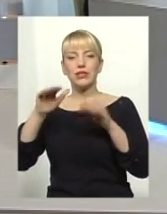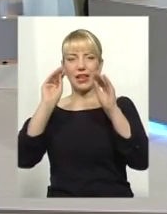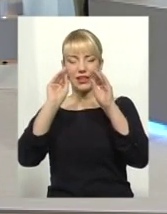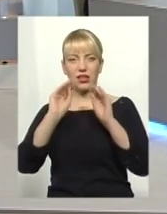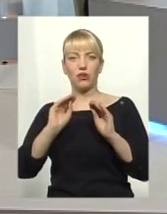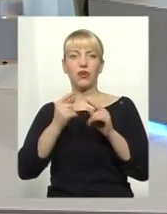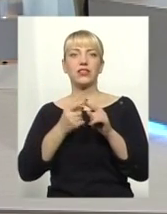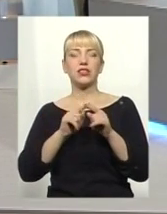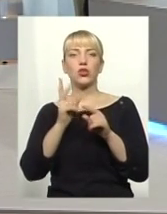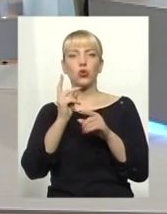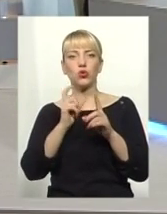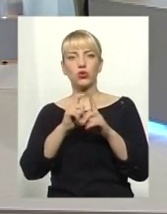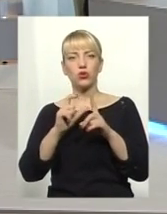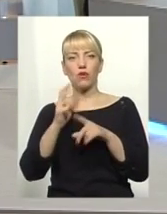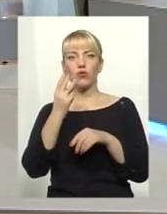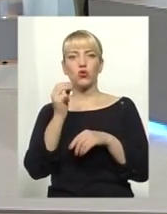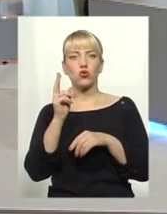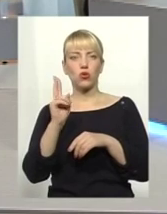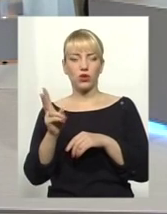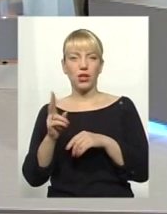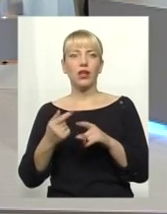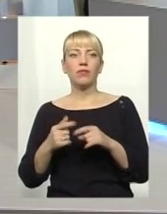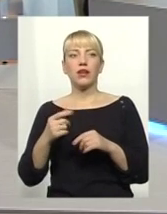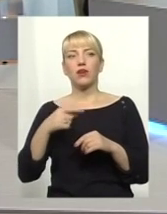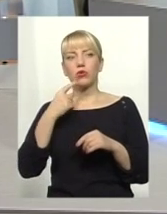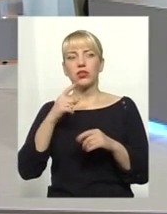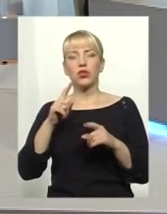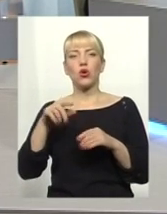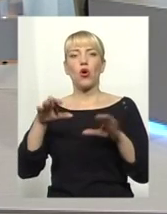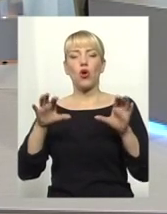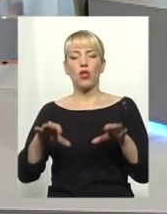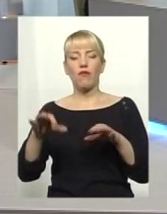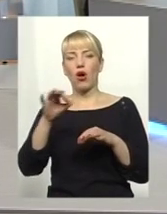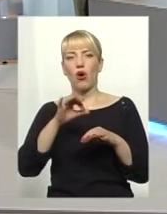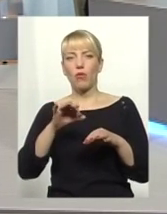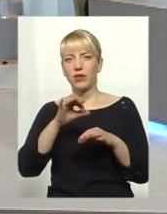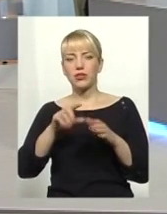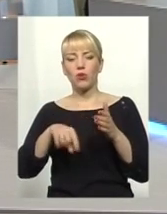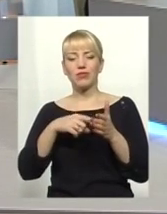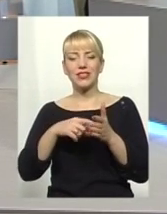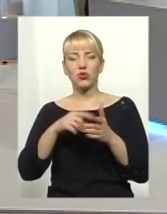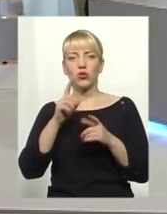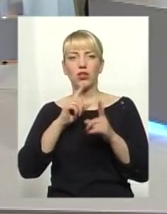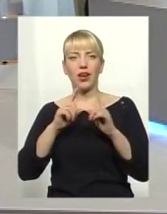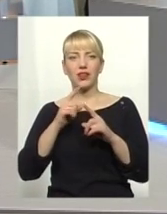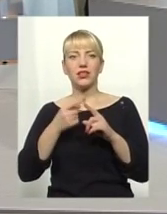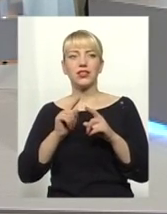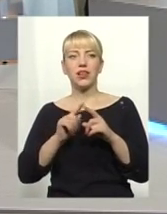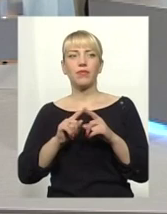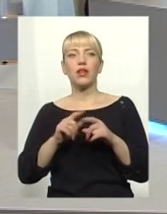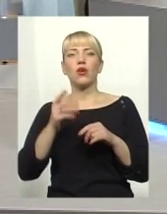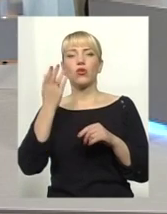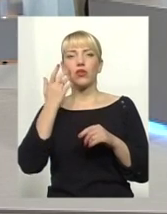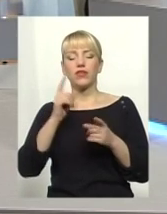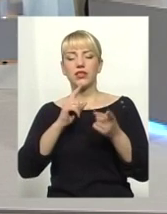могла щось сказати щодо голови Хмельницької обласної ради. Дуже цікаво, що як він тільки став державним